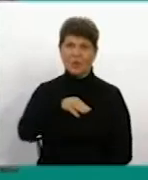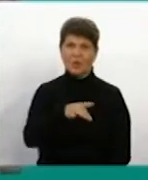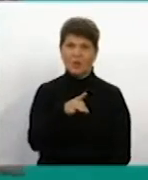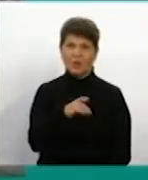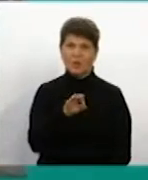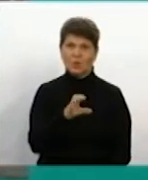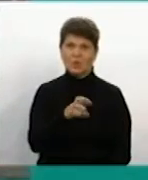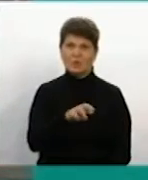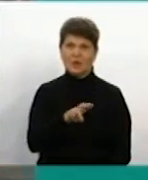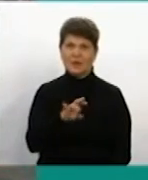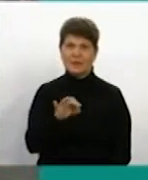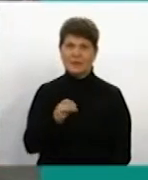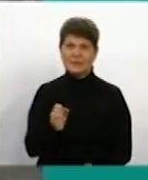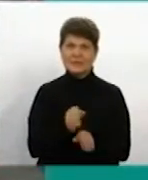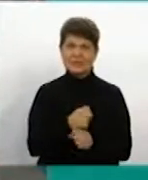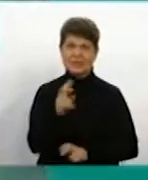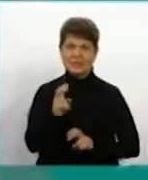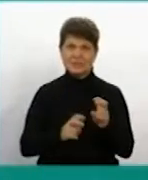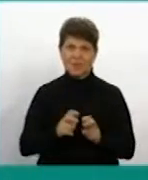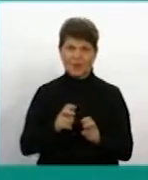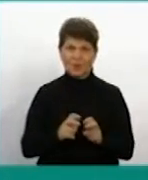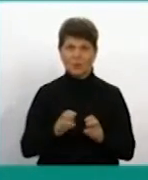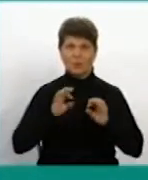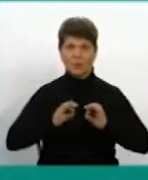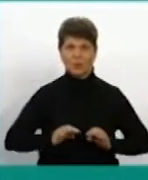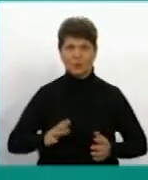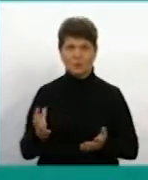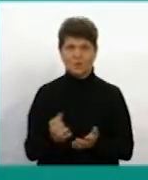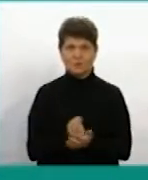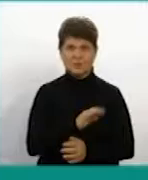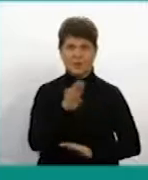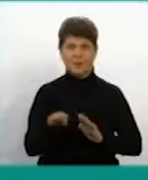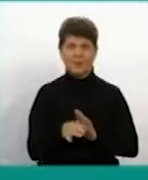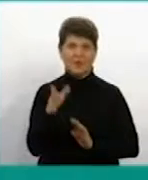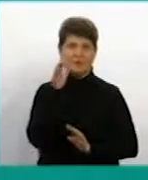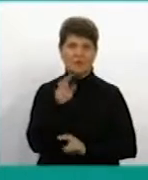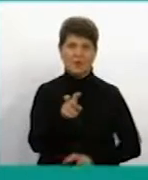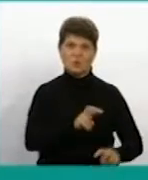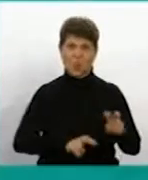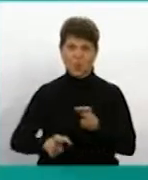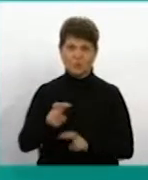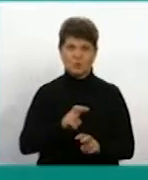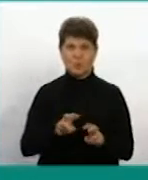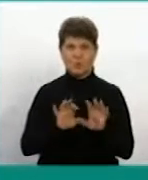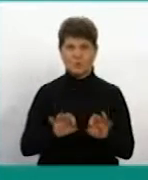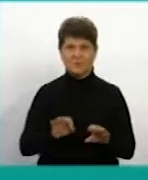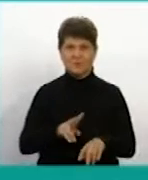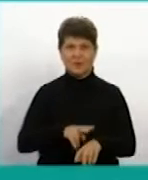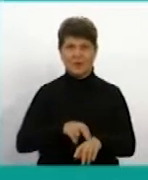довкілля, знайшла прокуратура області під час обшуку. Про це Суспільному розповіла речниця відомства Ірина Вихованець.